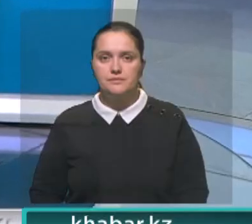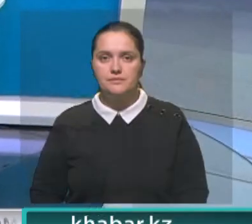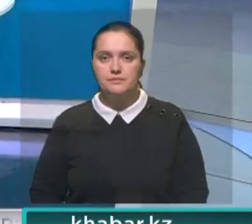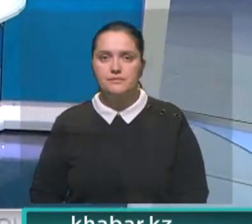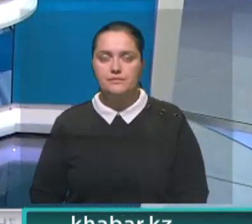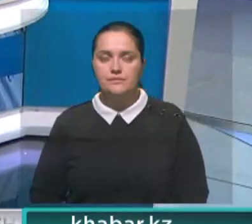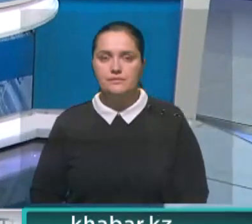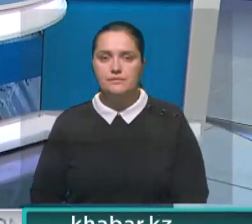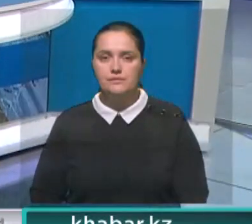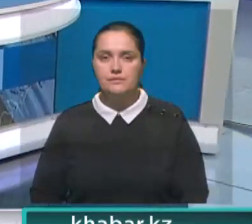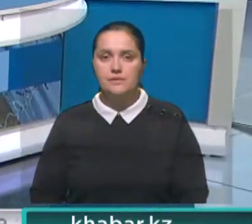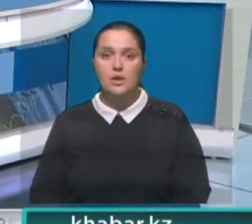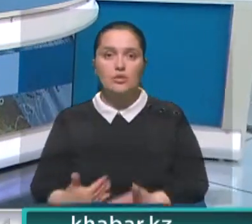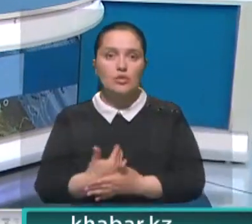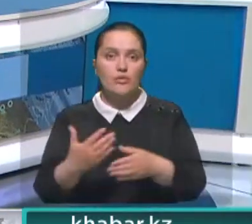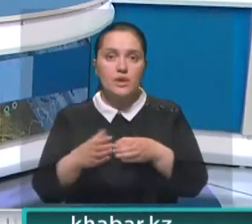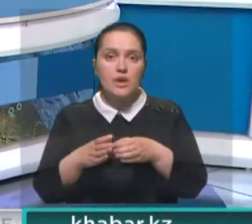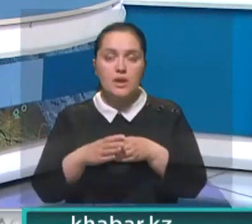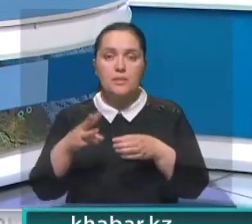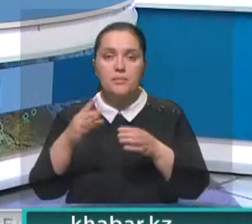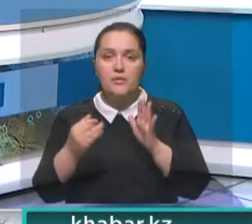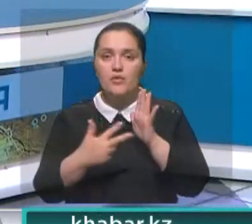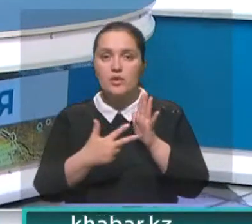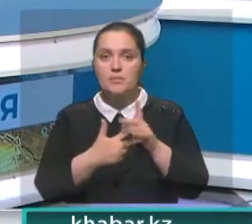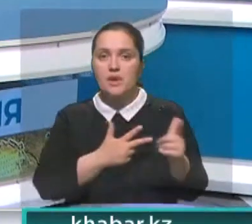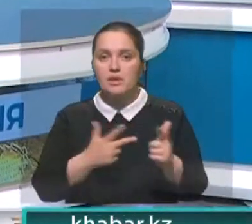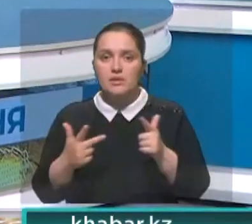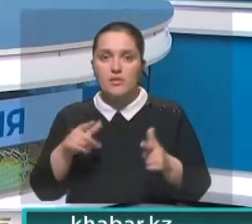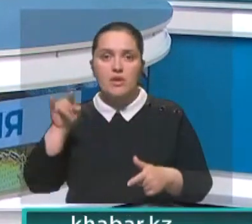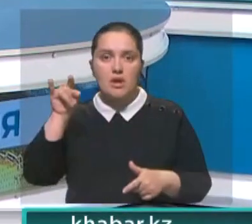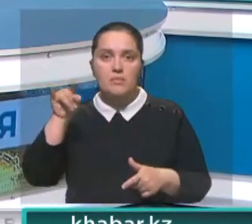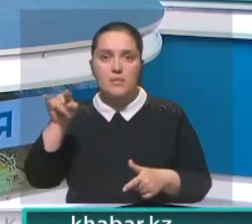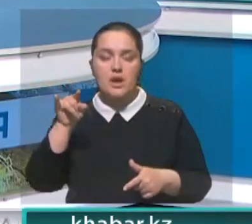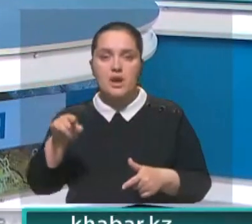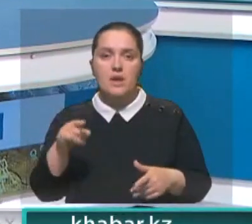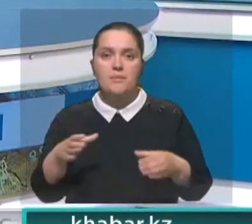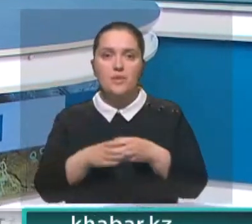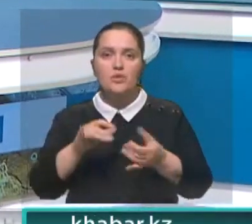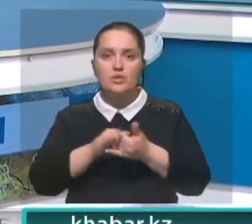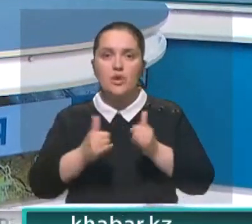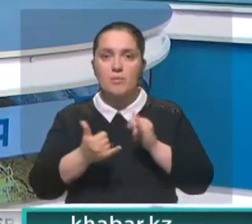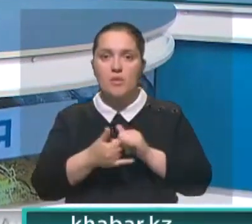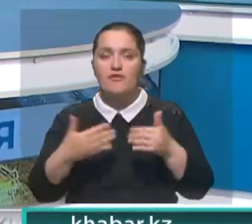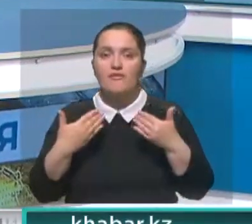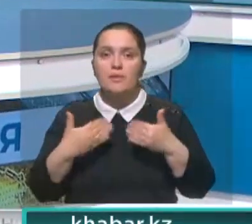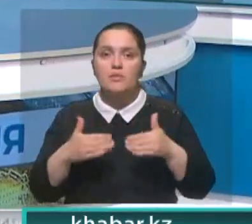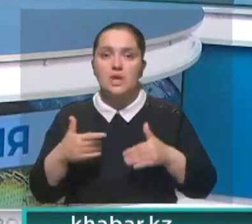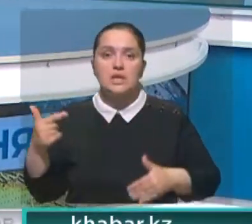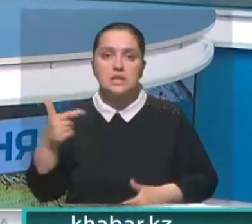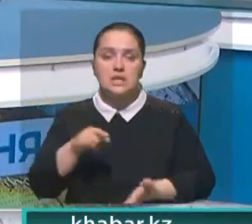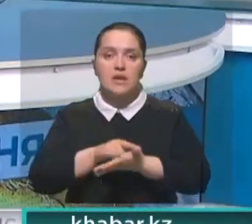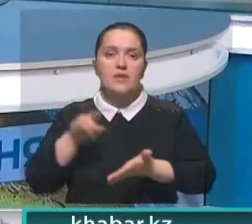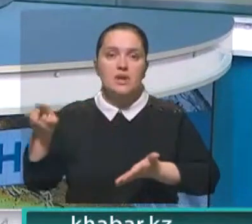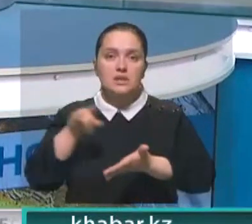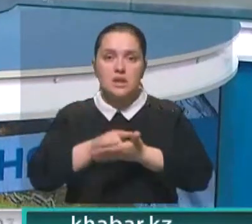И от автомобилей к вертолетам новые экипажи на Ми-8 готовят в авиаподразделении Усть-Каменогорска. Выпускникам Академии